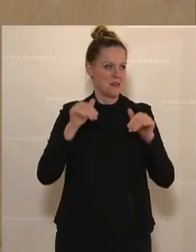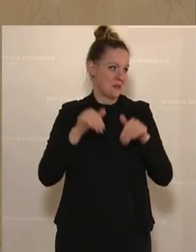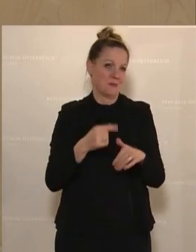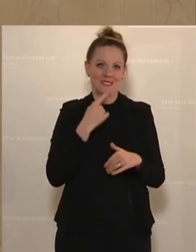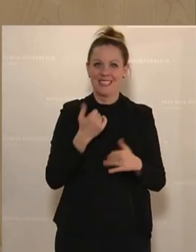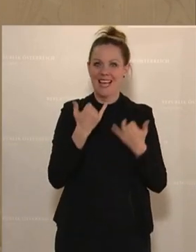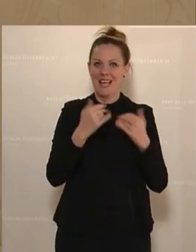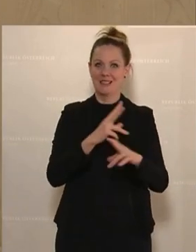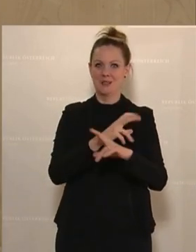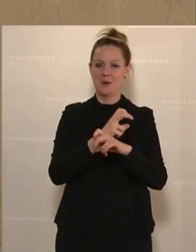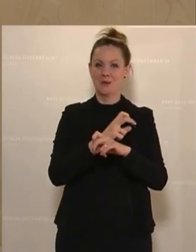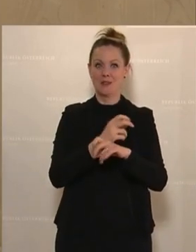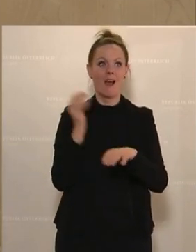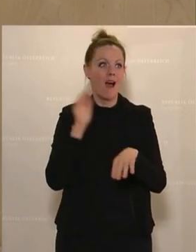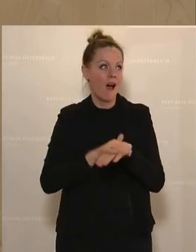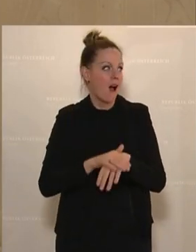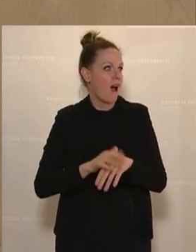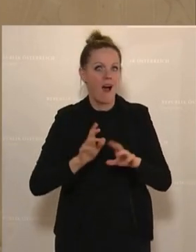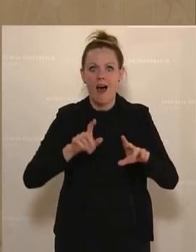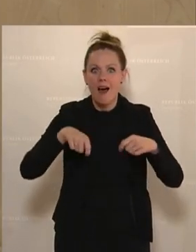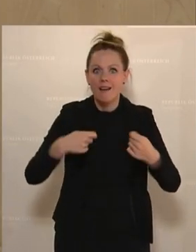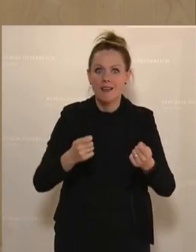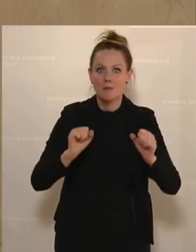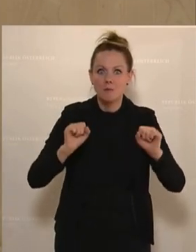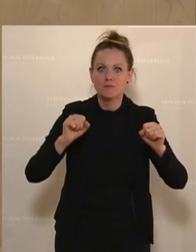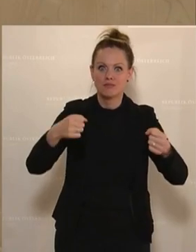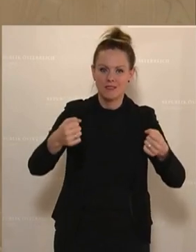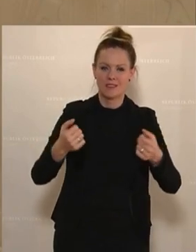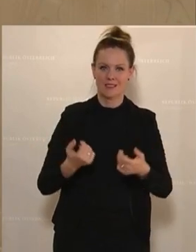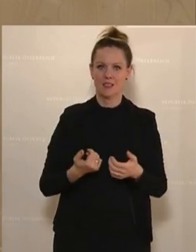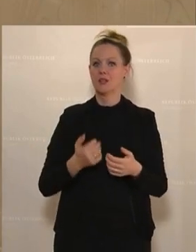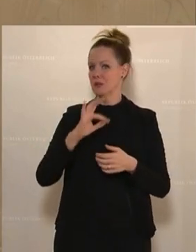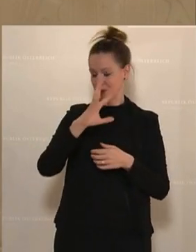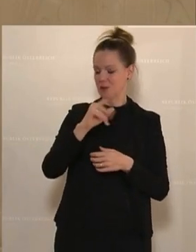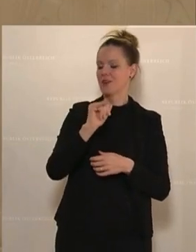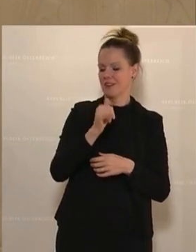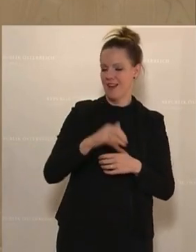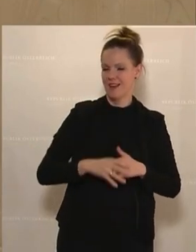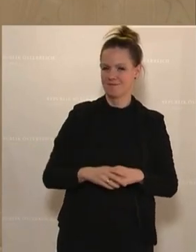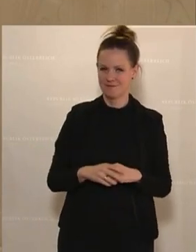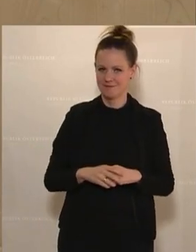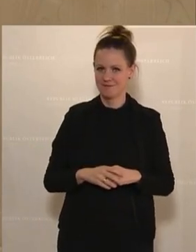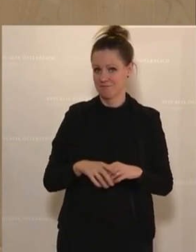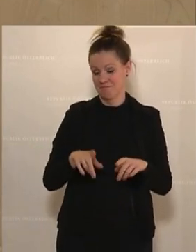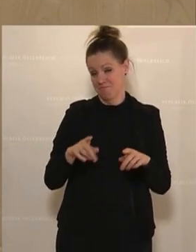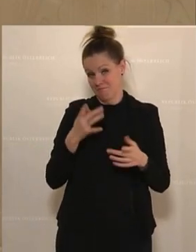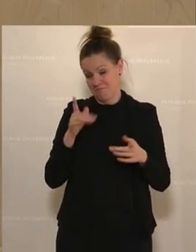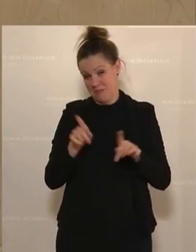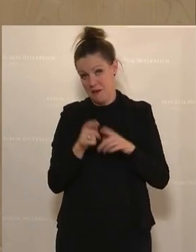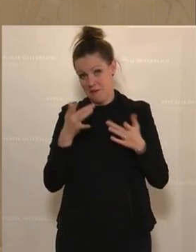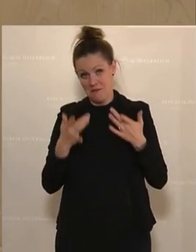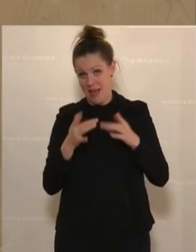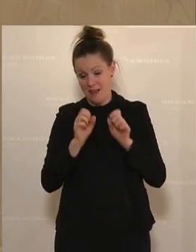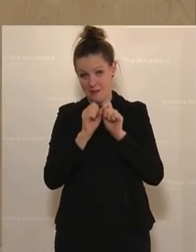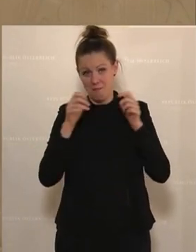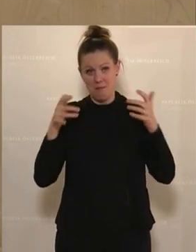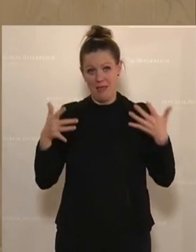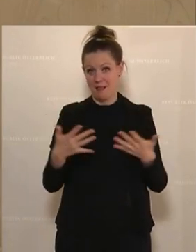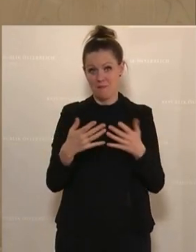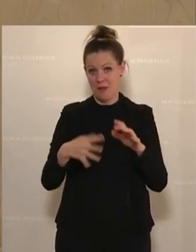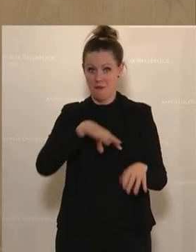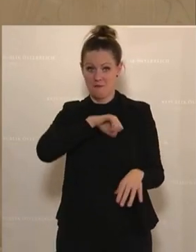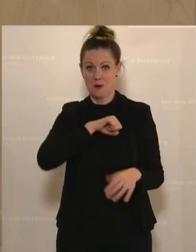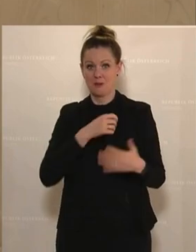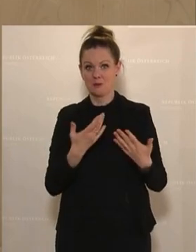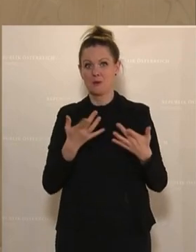Österreich draufkommt, dass man was tun könnte, ist durchaus schön. Und ja, vielleicht ist es auch das, was die Pandemie bewirkt hat, dass